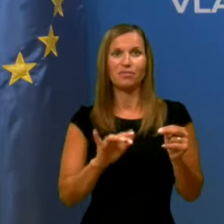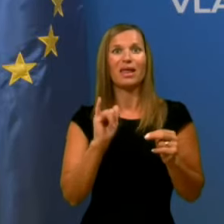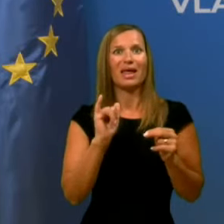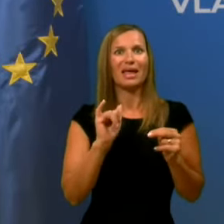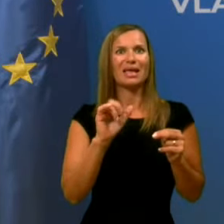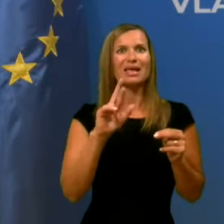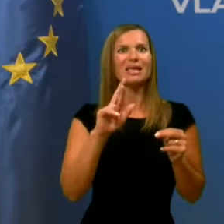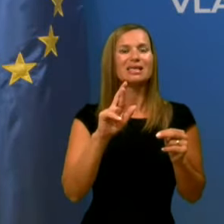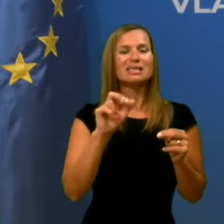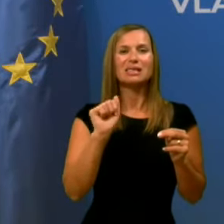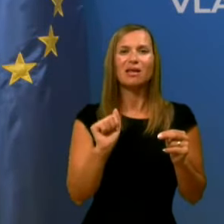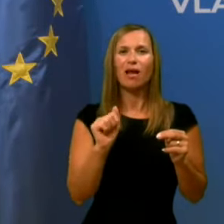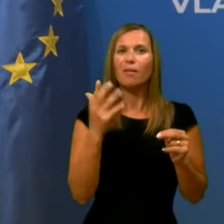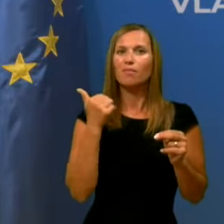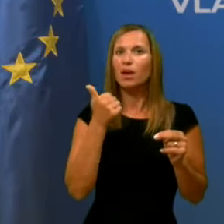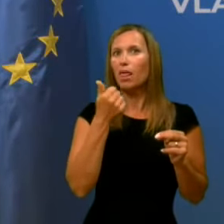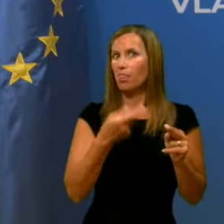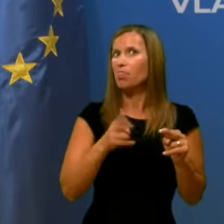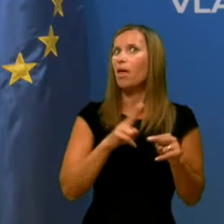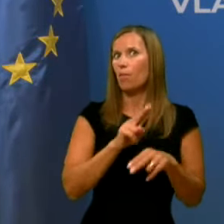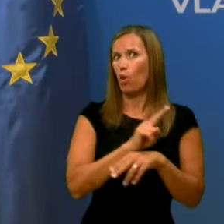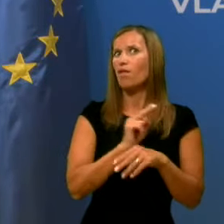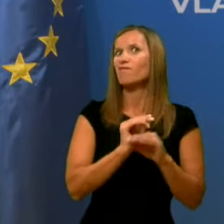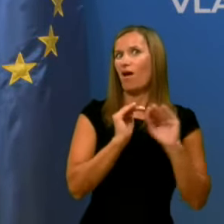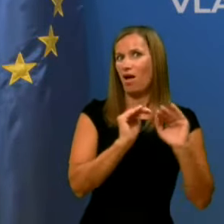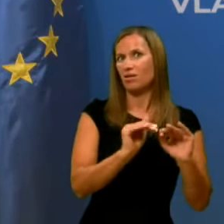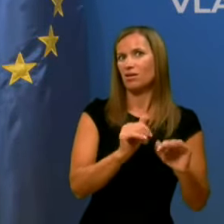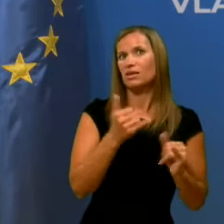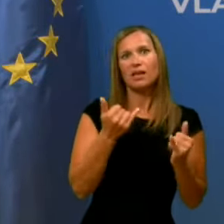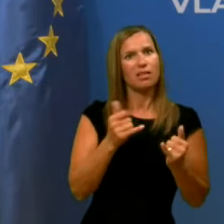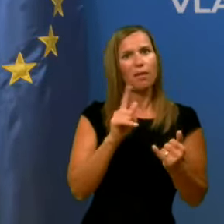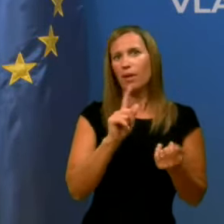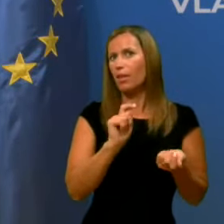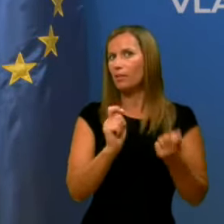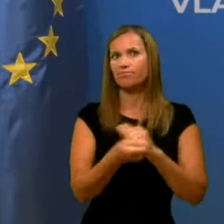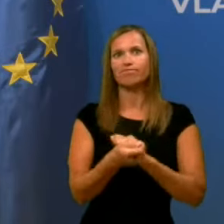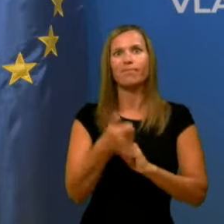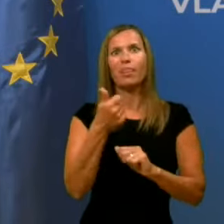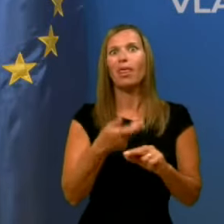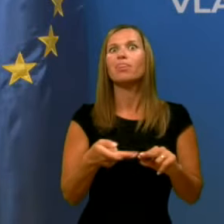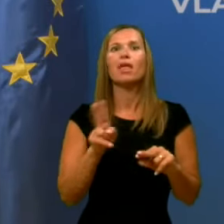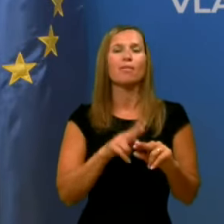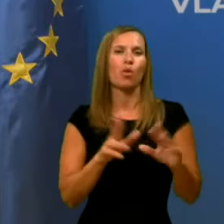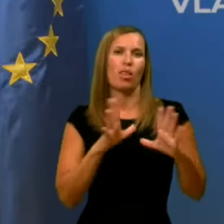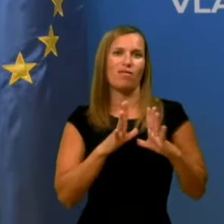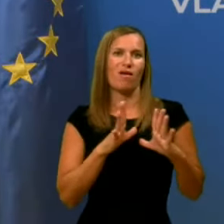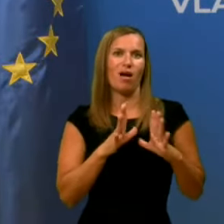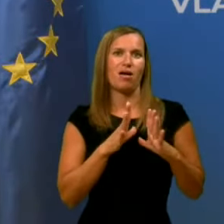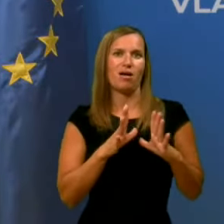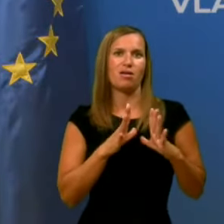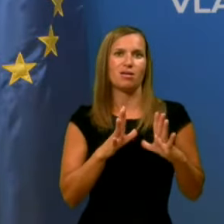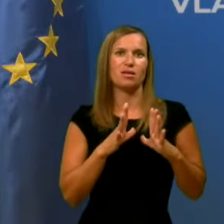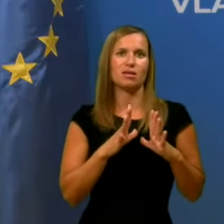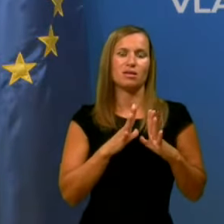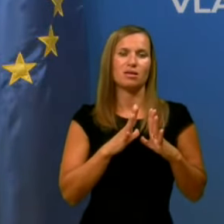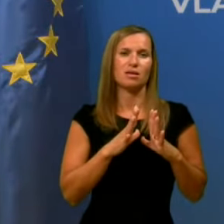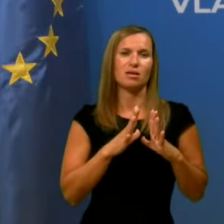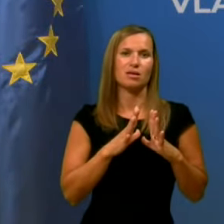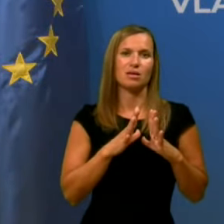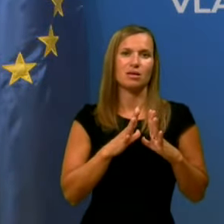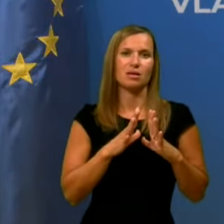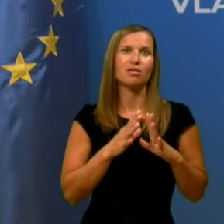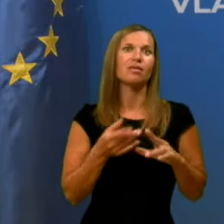dolgo časa ena najbolj varvnih, v tem trenutku je ena najbolj nevarvnih, v narekovajih, če lahrečem, glede